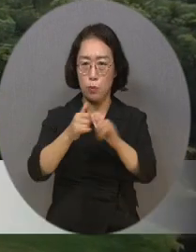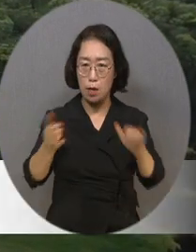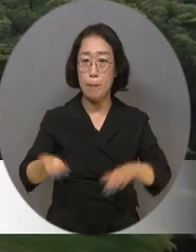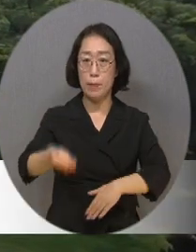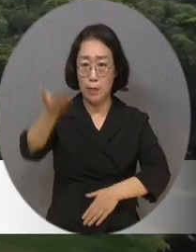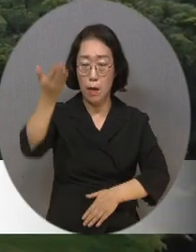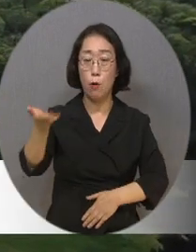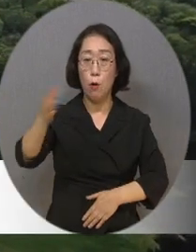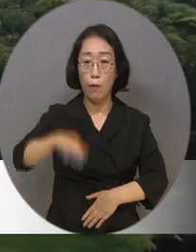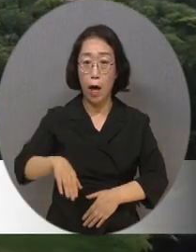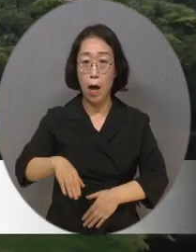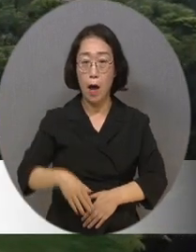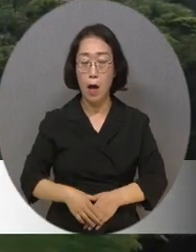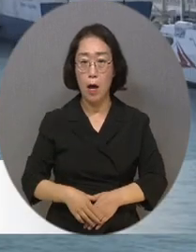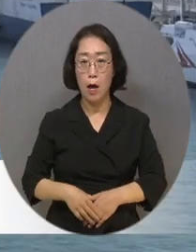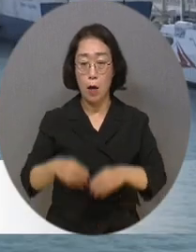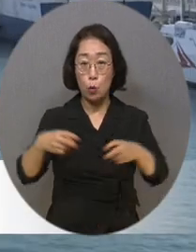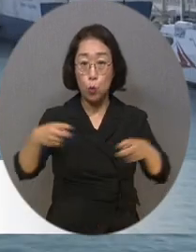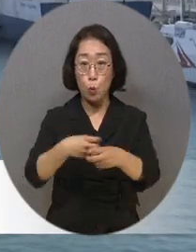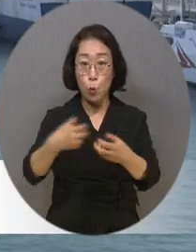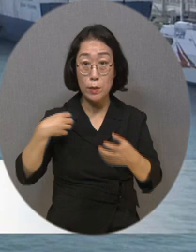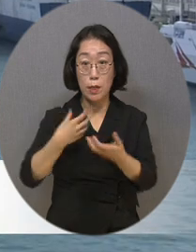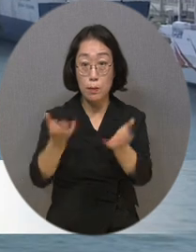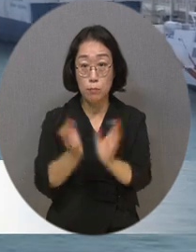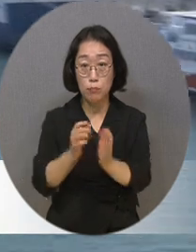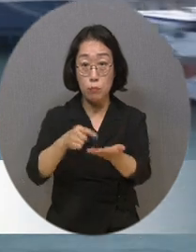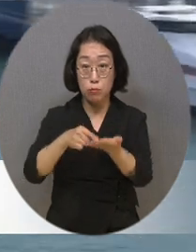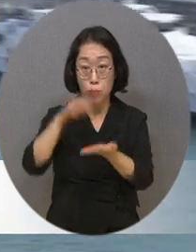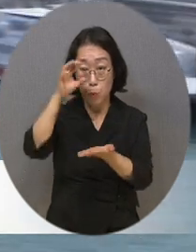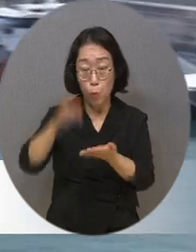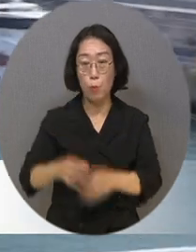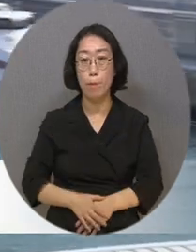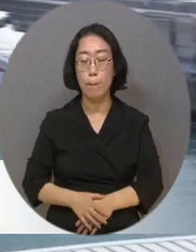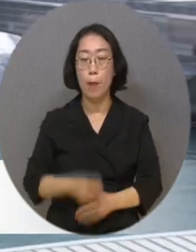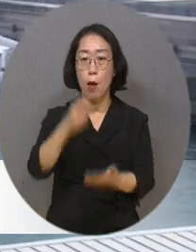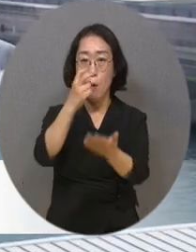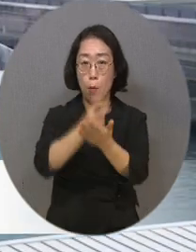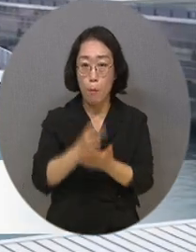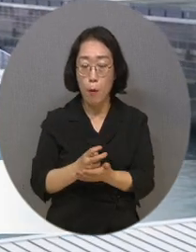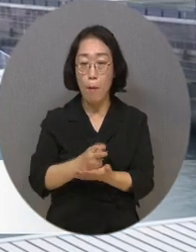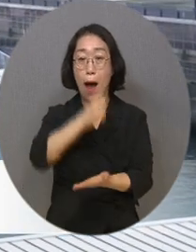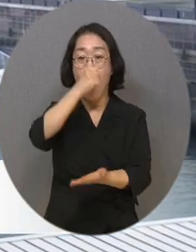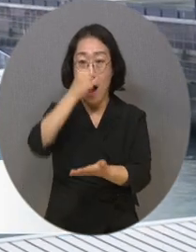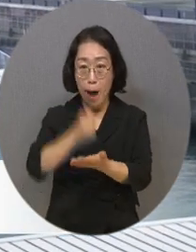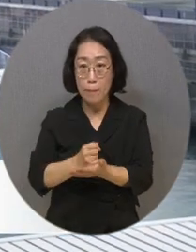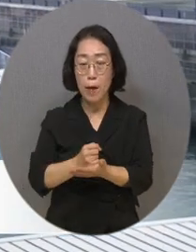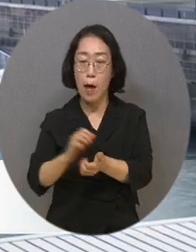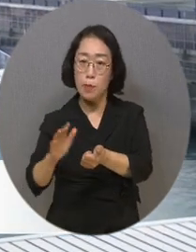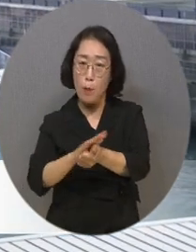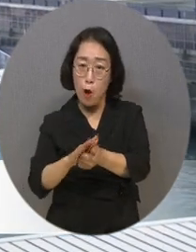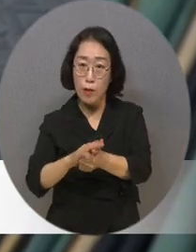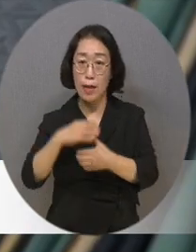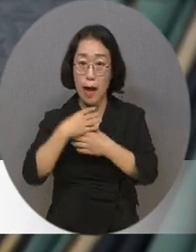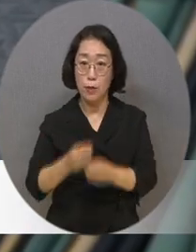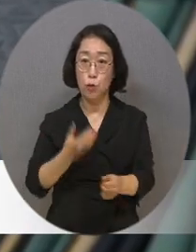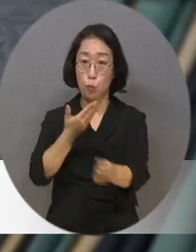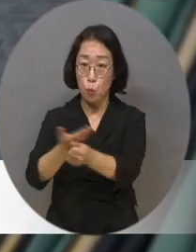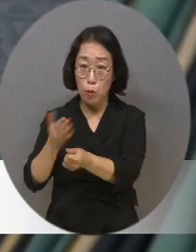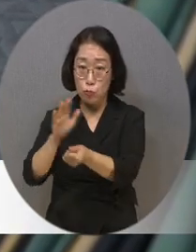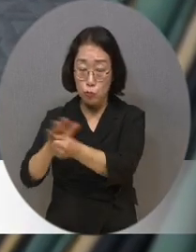하지만 국토교통부에 따르면 2021년 교통약자 법령기준에 적합한 이동편의시설 설치율은